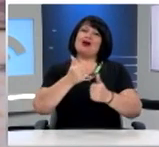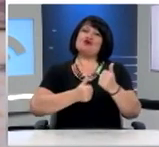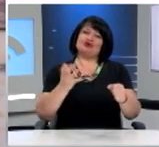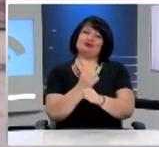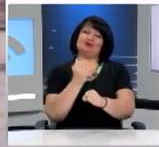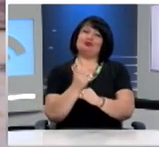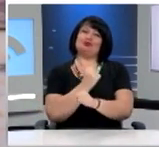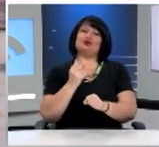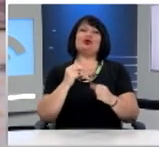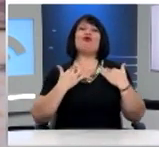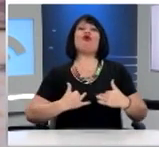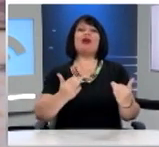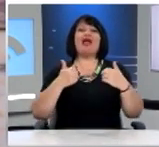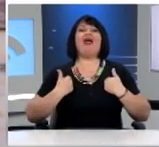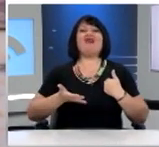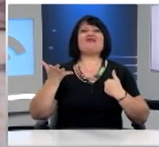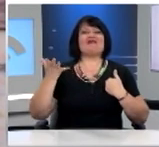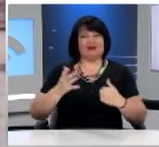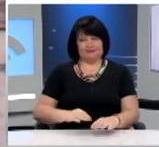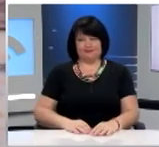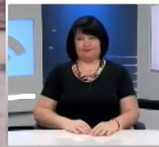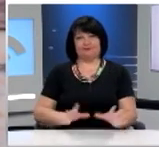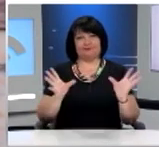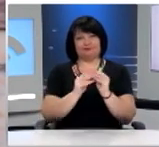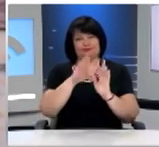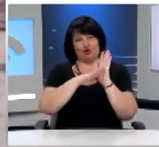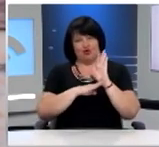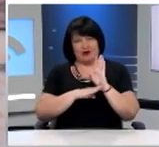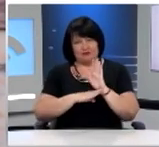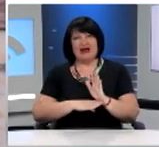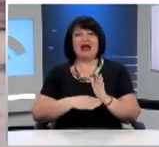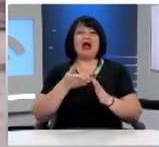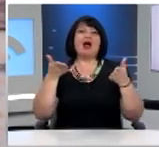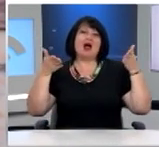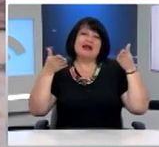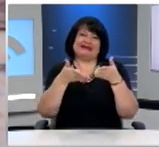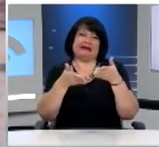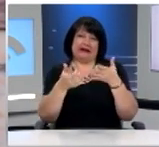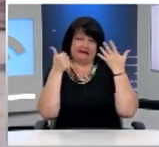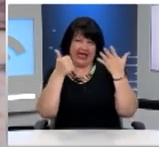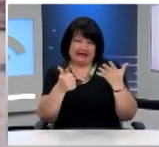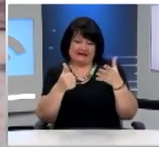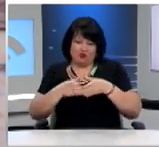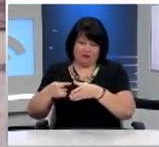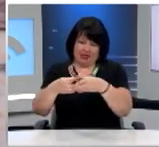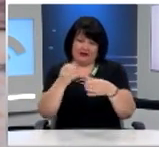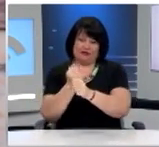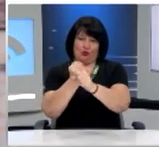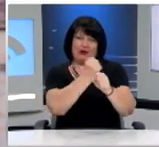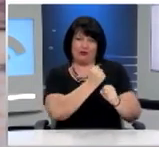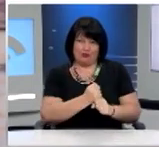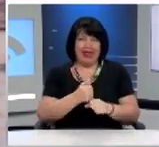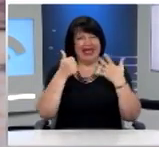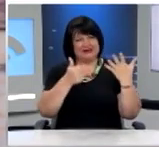της Βουλής των Εφήβων. Σύμφωνα με το Συνολικό Πρόγραμμα θα μιλήσουν οι αγορητές των έξι ομάδων εργασίας, στις